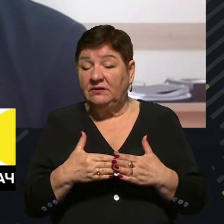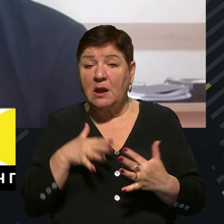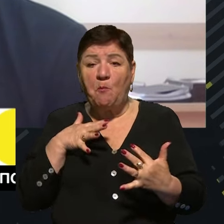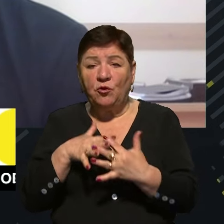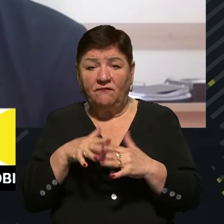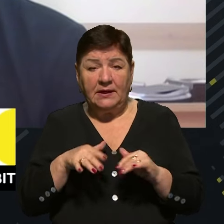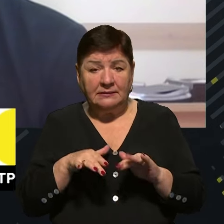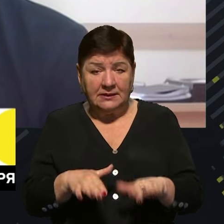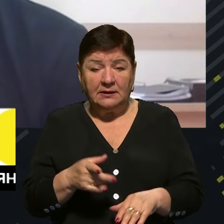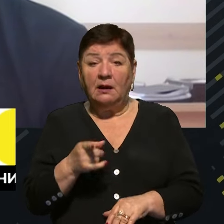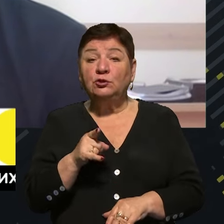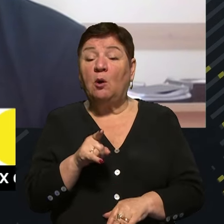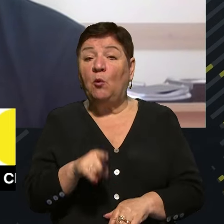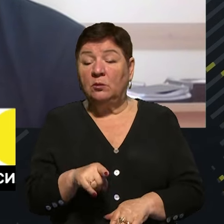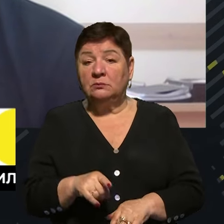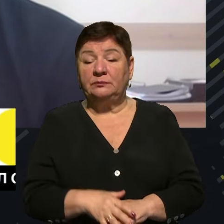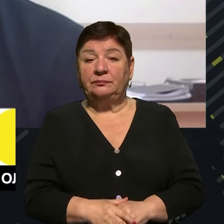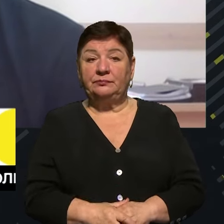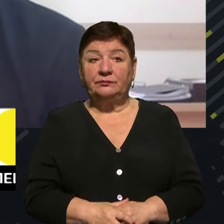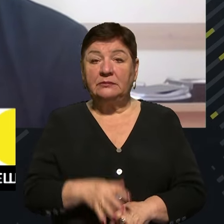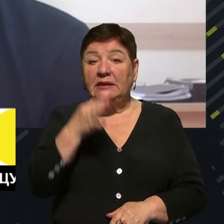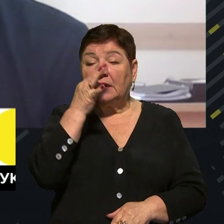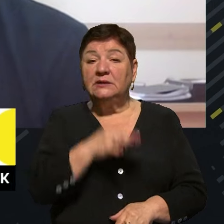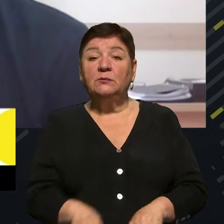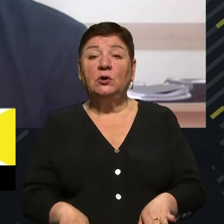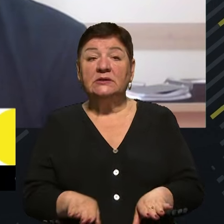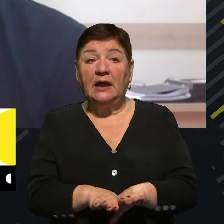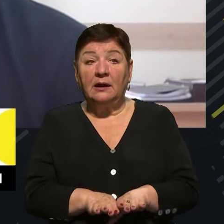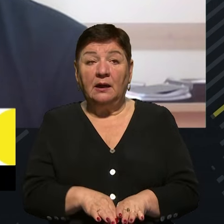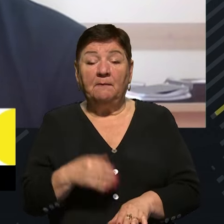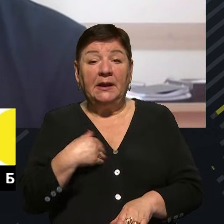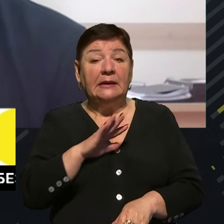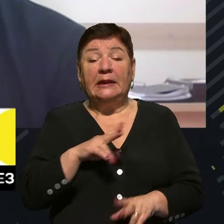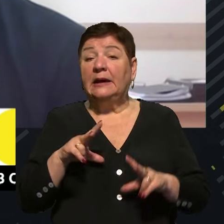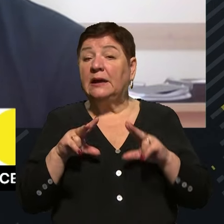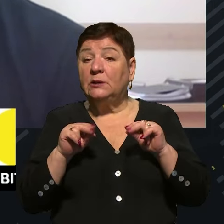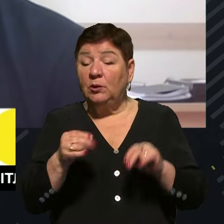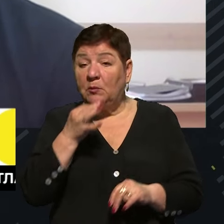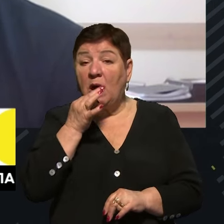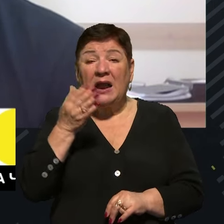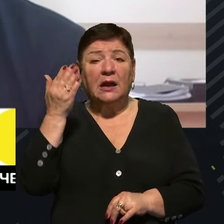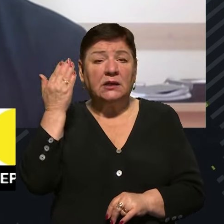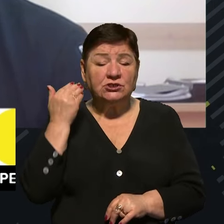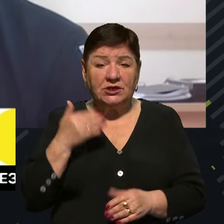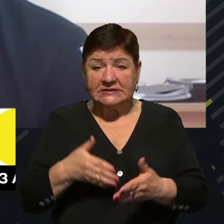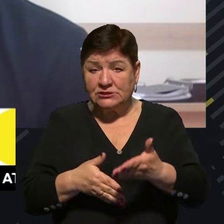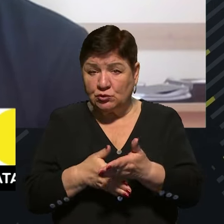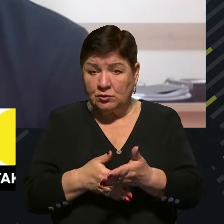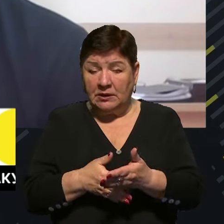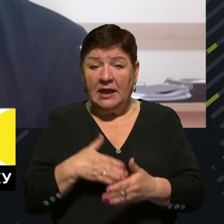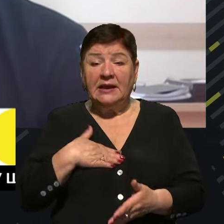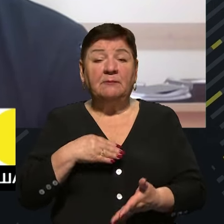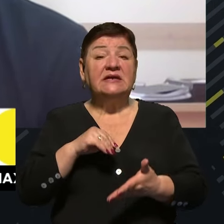І тому, скажімо так, ми не гарантуємо, що раніше вони його не застосовували. Однак, нами